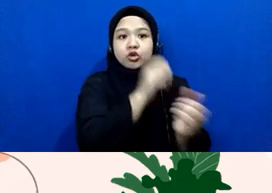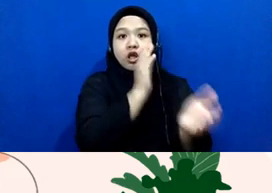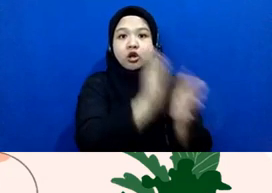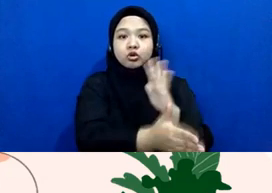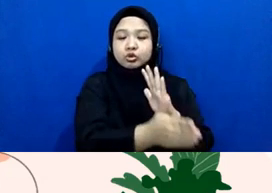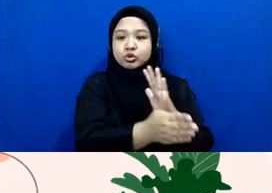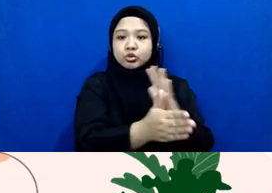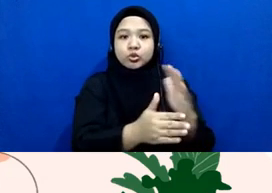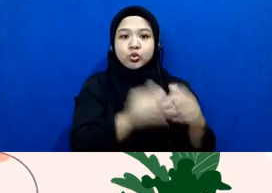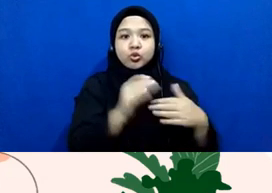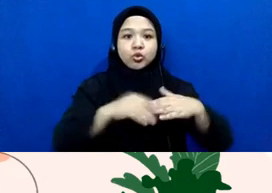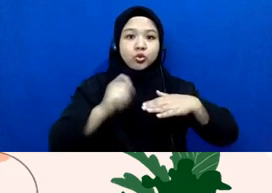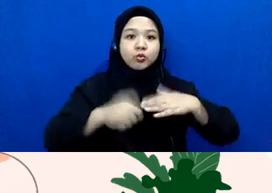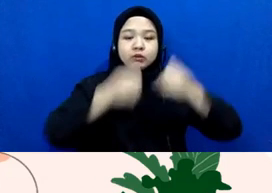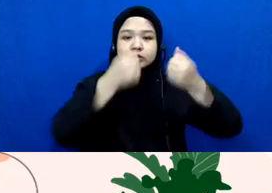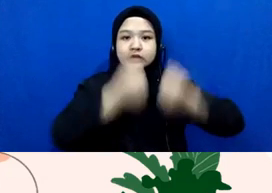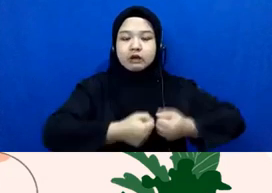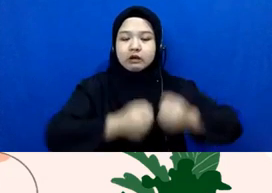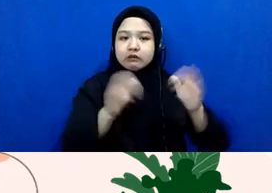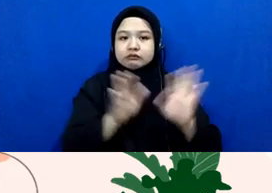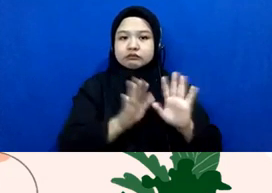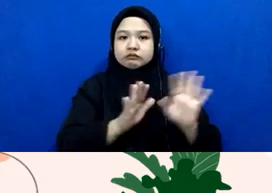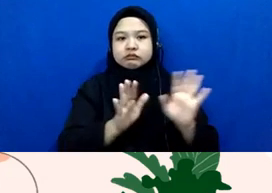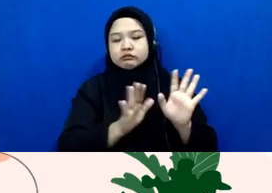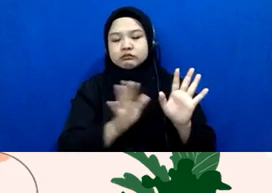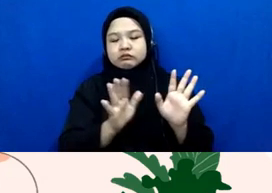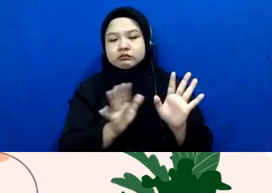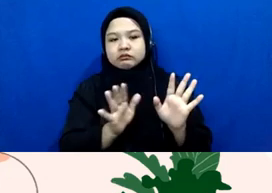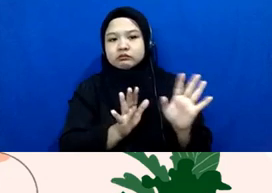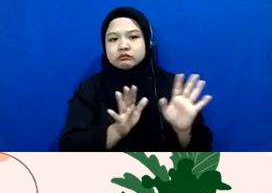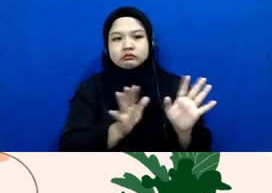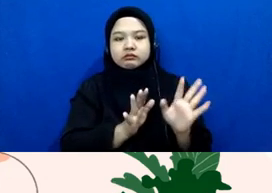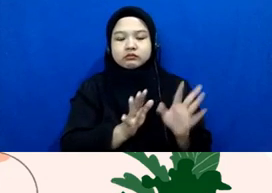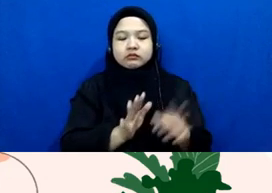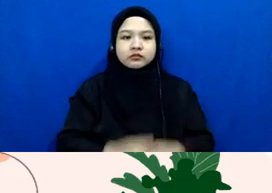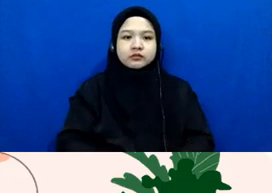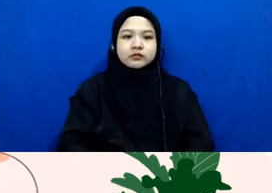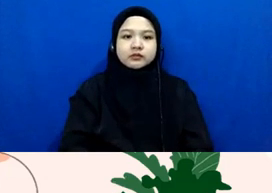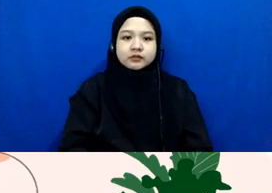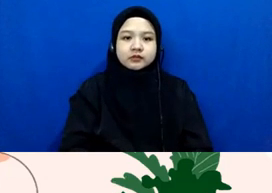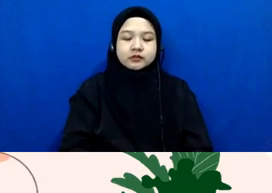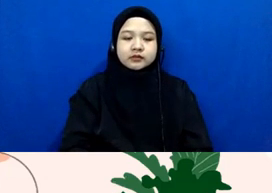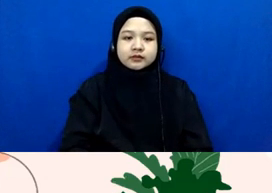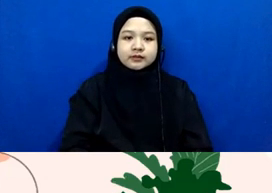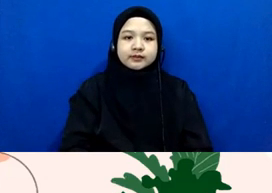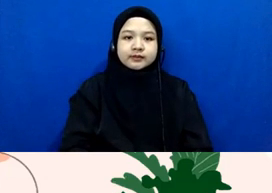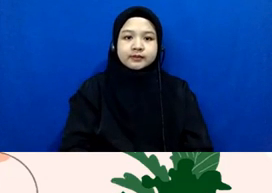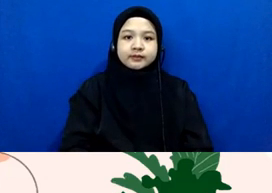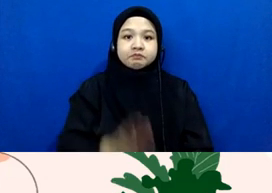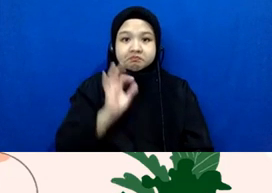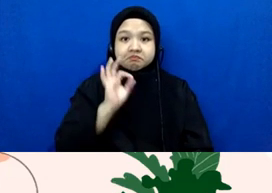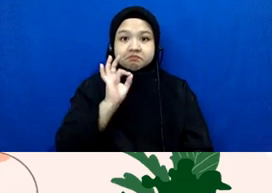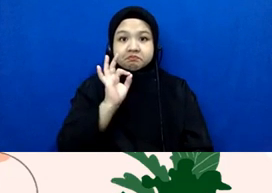menjalani hukuman penjara misalnya jangan sampai ke arah situ juga oke